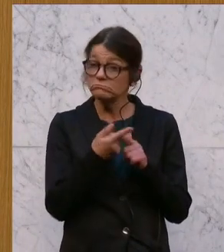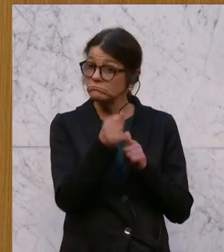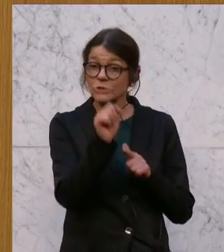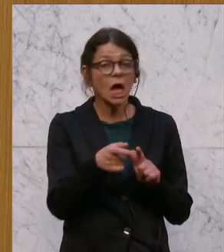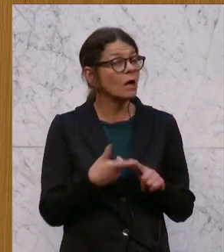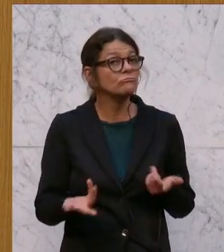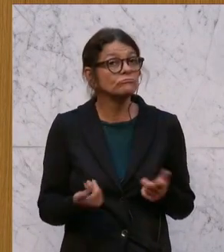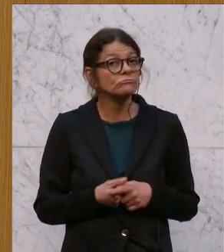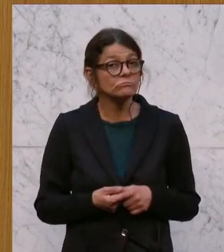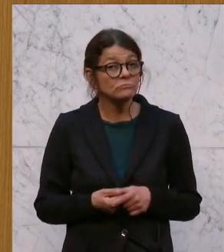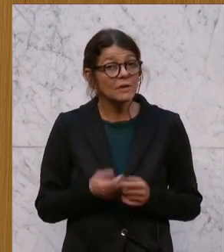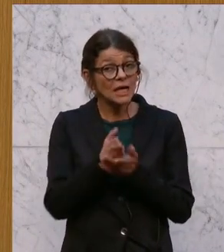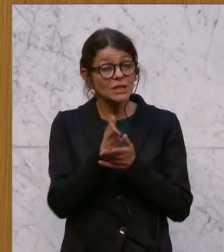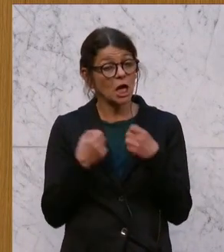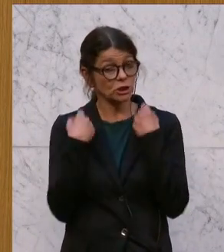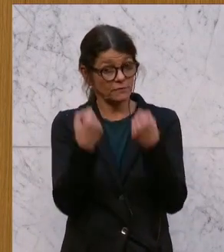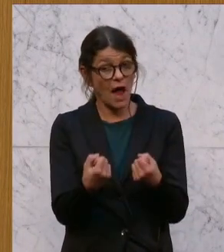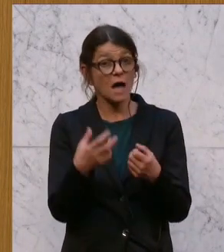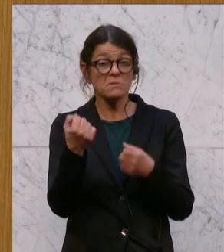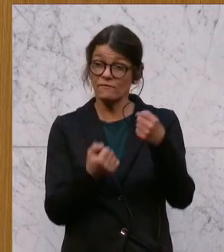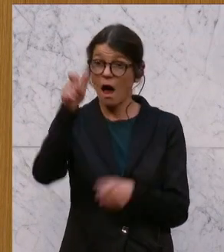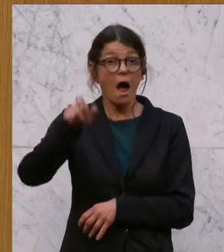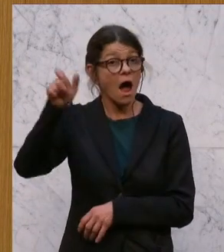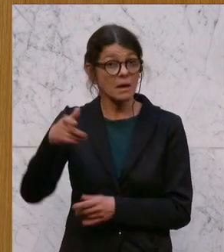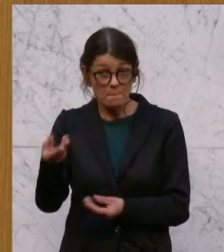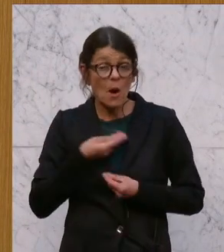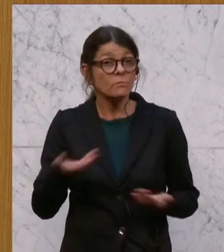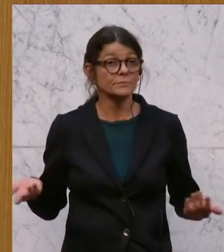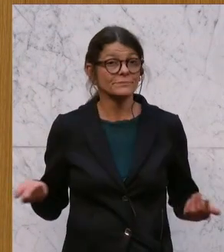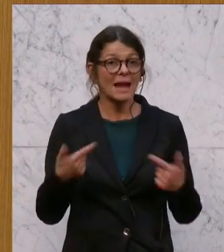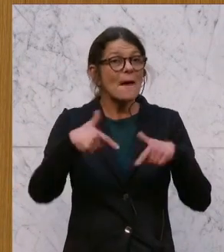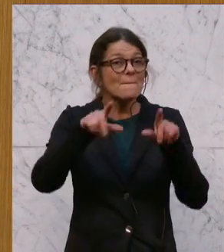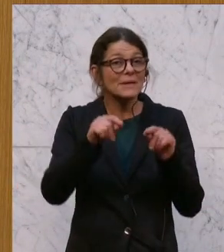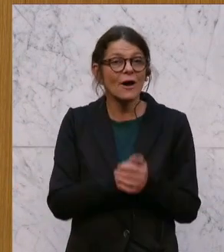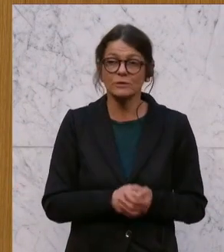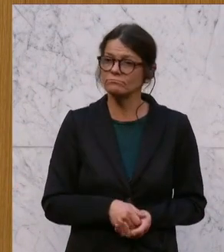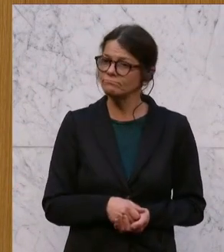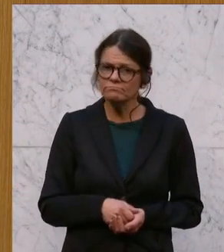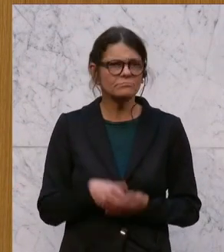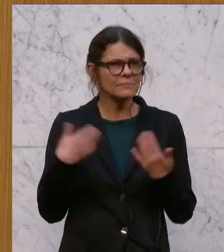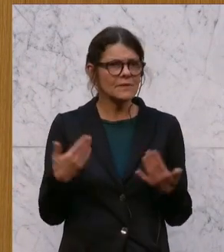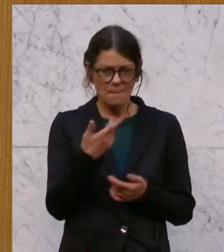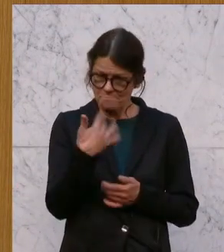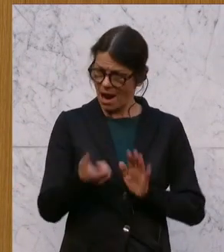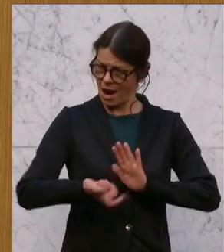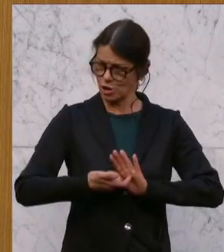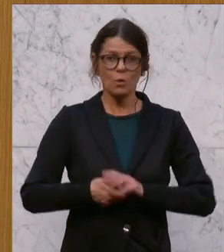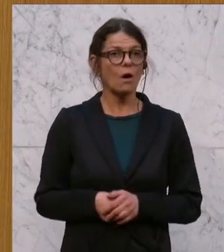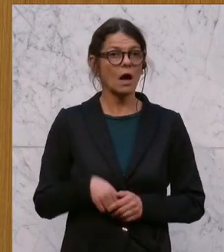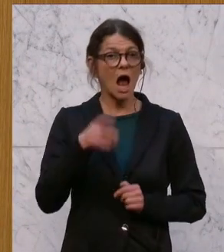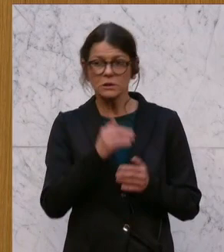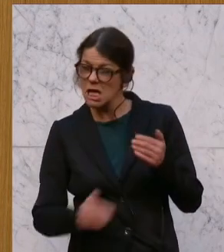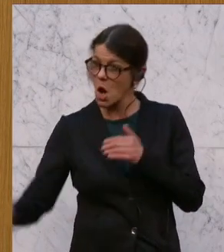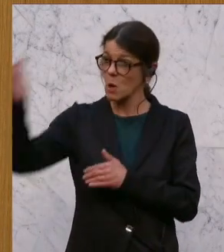Dienstwagen mit Fahrern haben. Das bedeutet, die hatten eigentlich mehr Anspruch als die